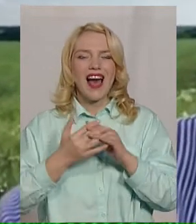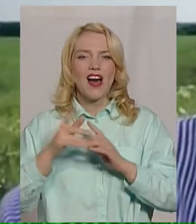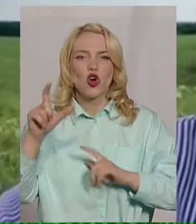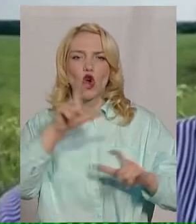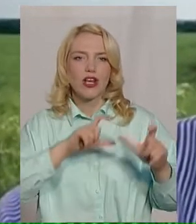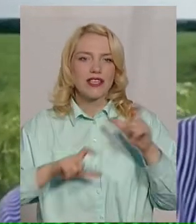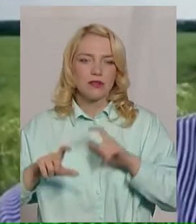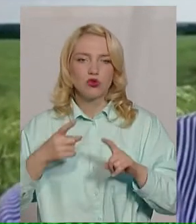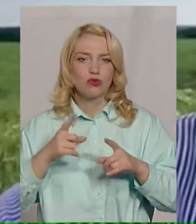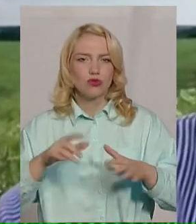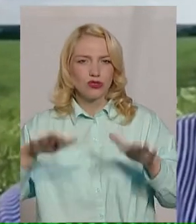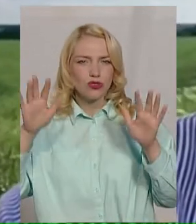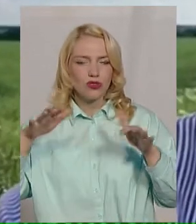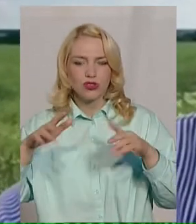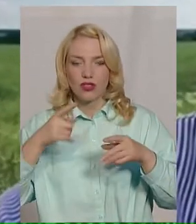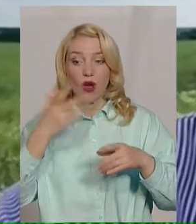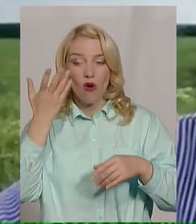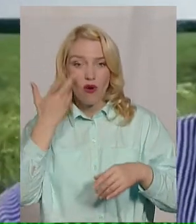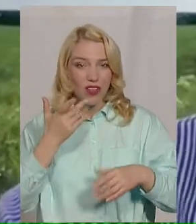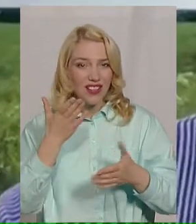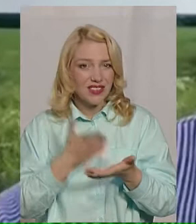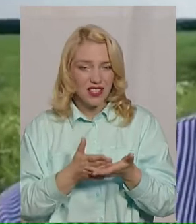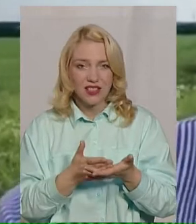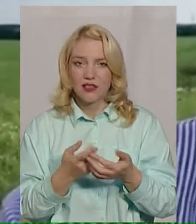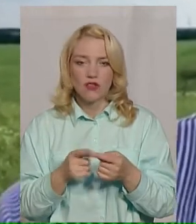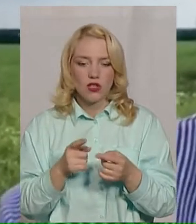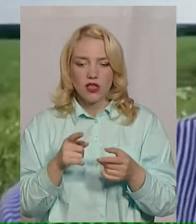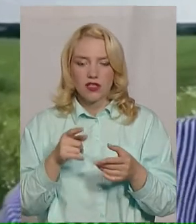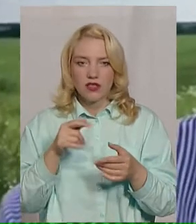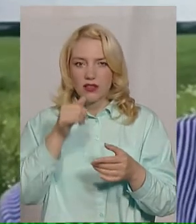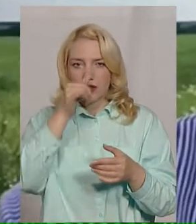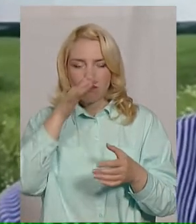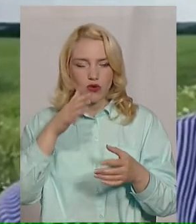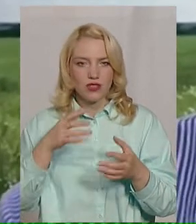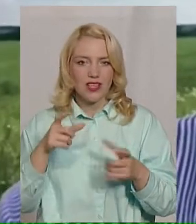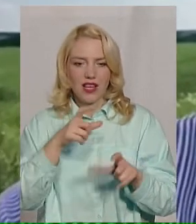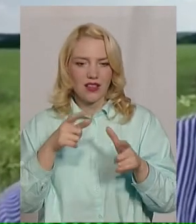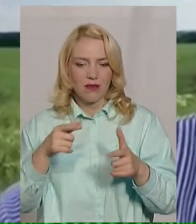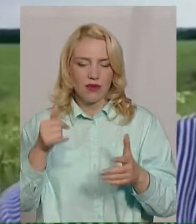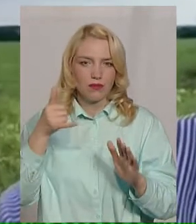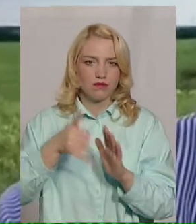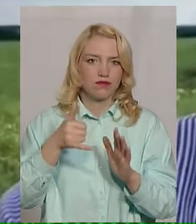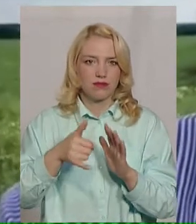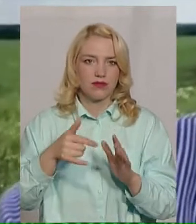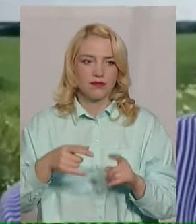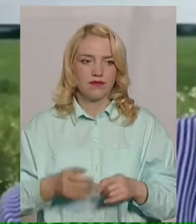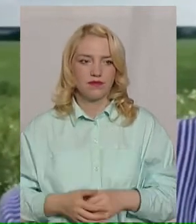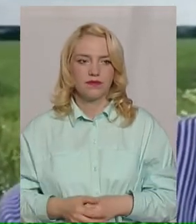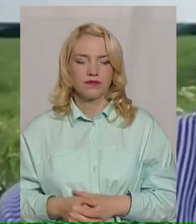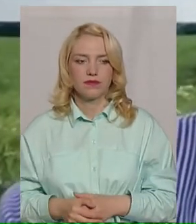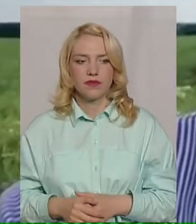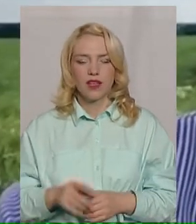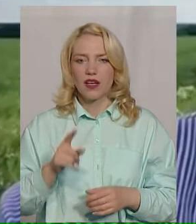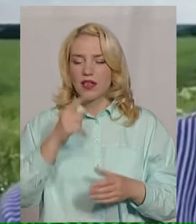йдуть дощі, це неможливо робити, тому що не дійдуть особисті засоби захисту до рослинки, захистання